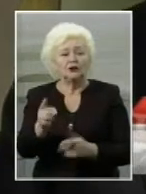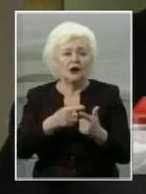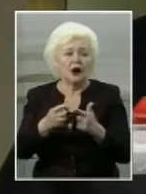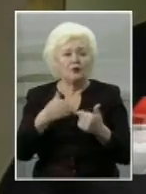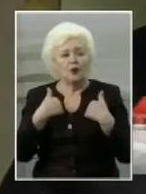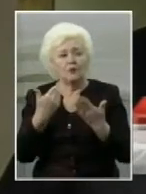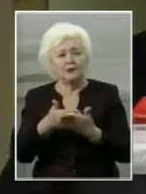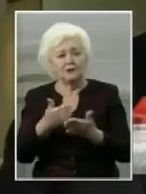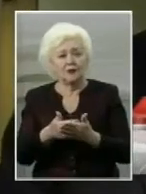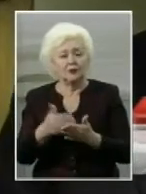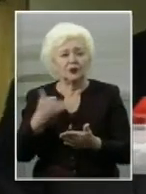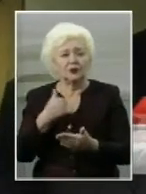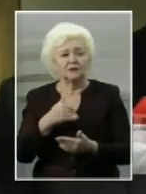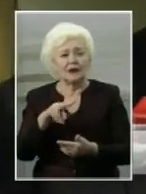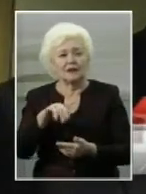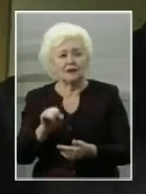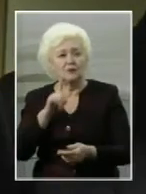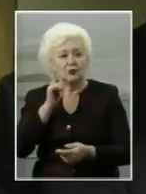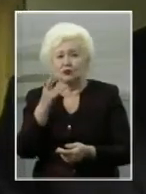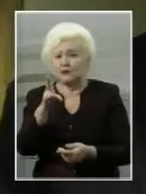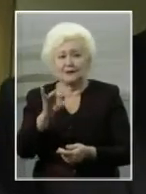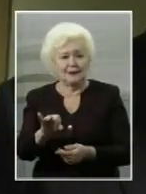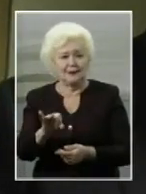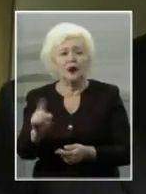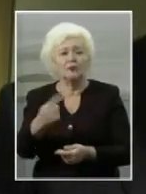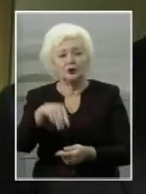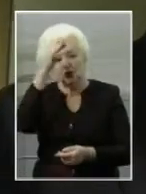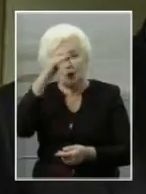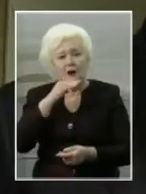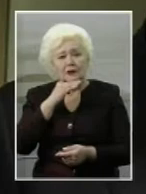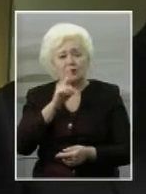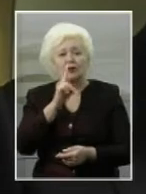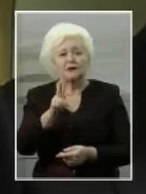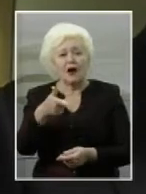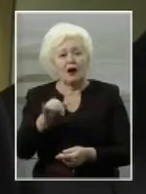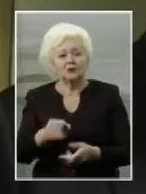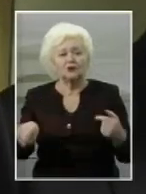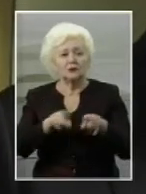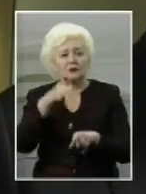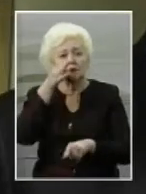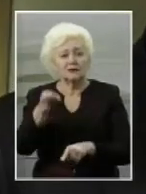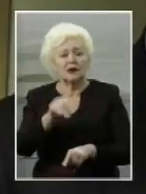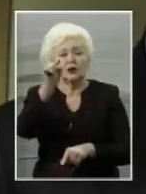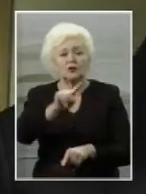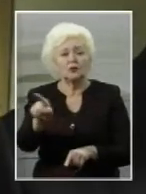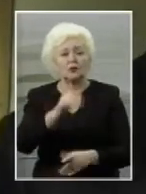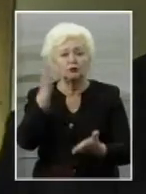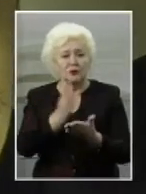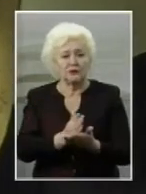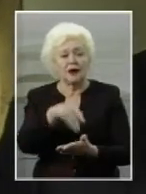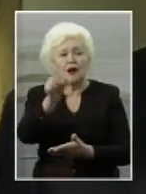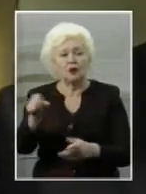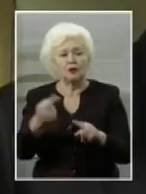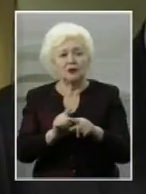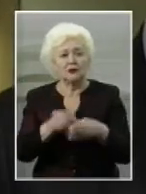наприклад, Маскал Молодший? Ні. А чому тоді батько Катерина Гандзюк так сказав? Тому що є люди, певні, які